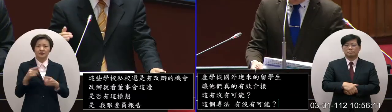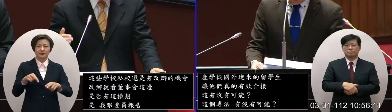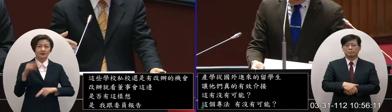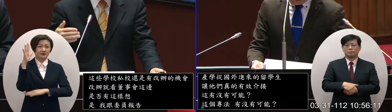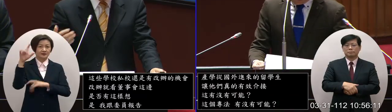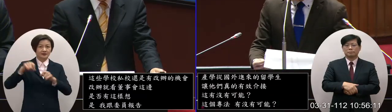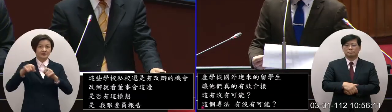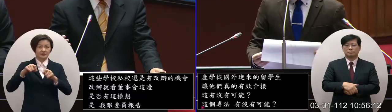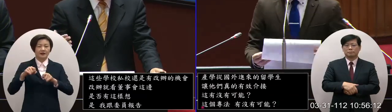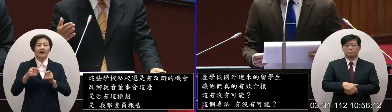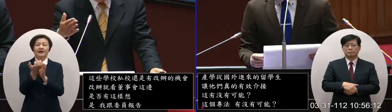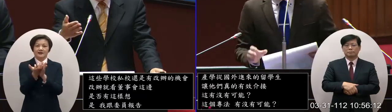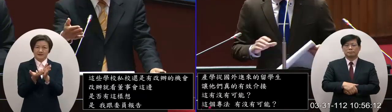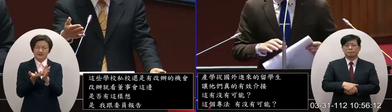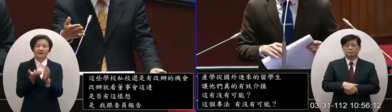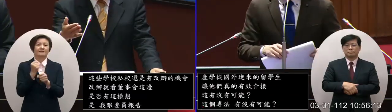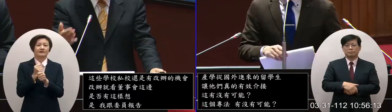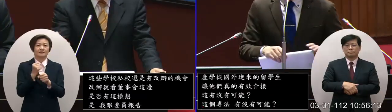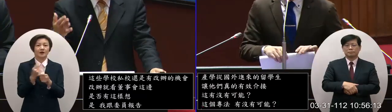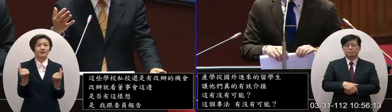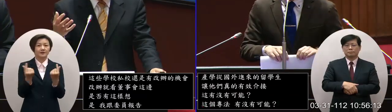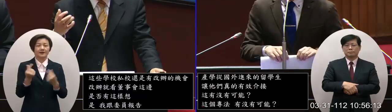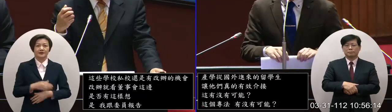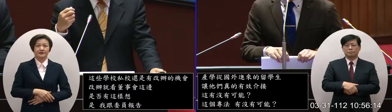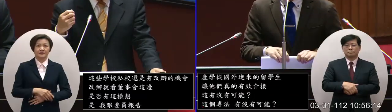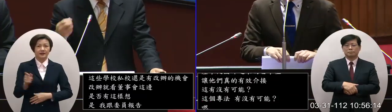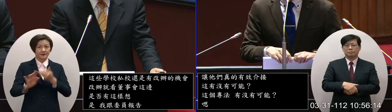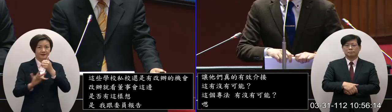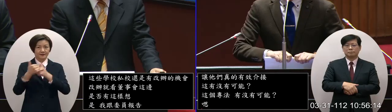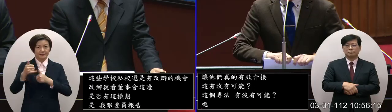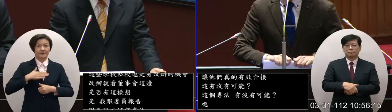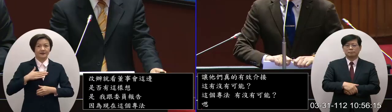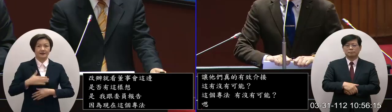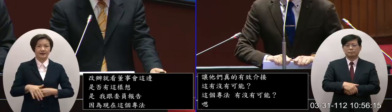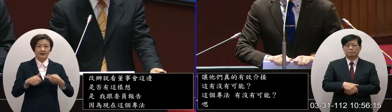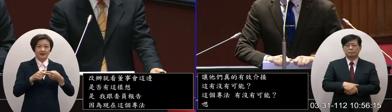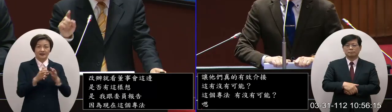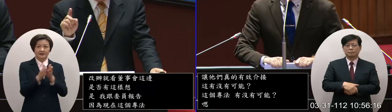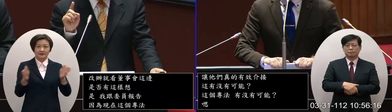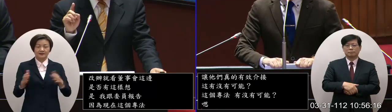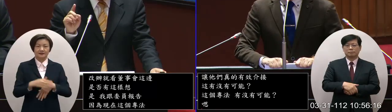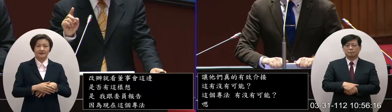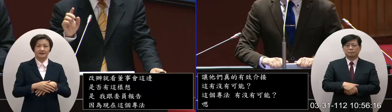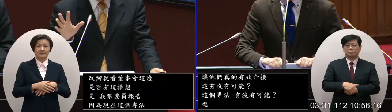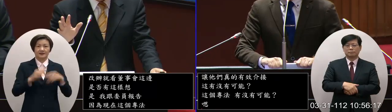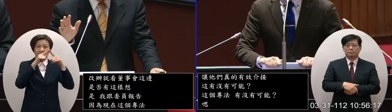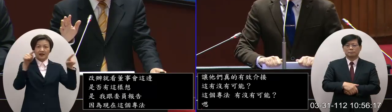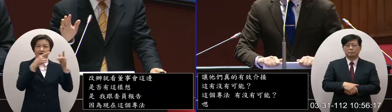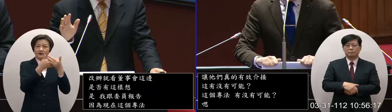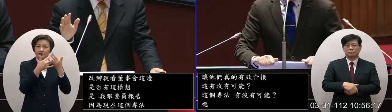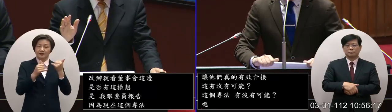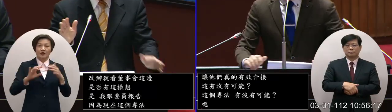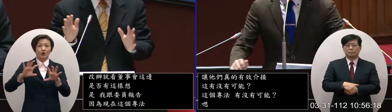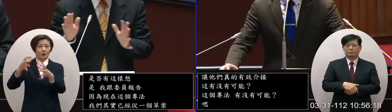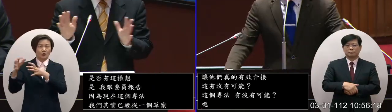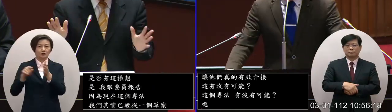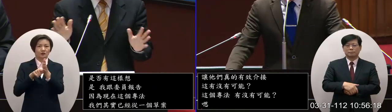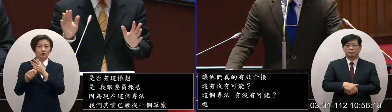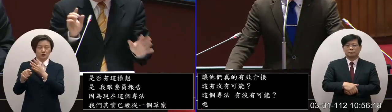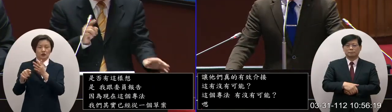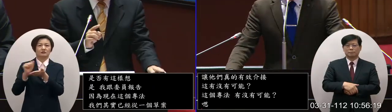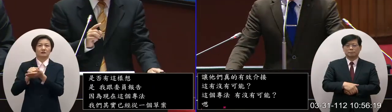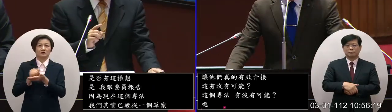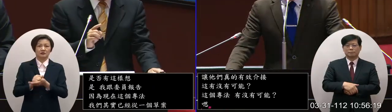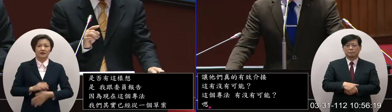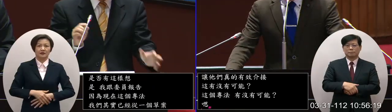措施是應該先行像委員你知道現在我們在二期的高教生根特別有一個國際專章這個對